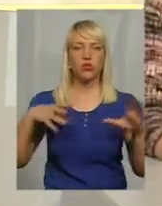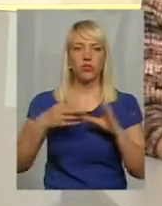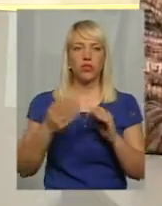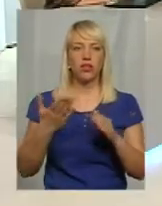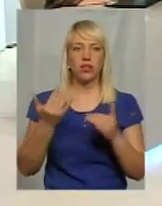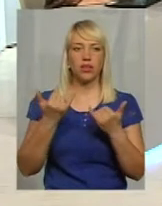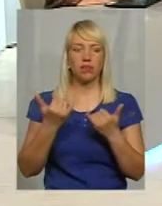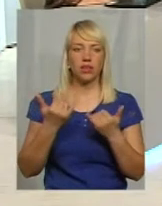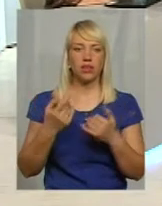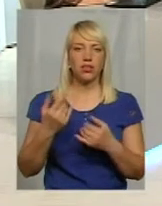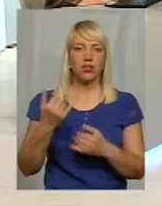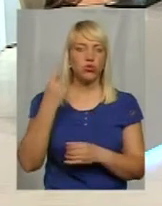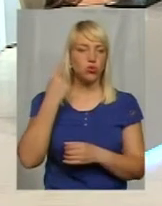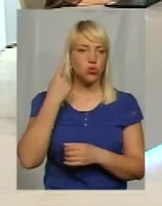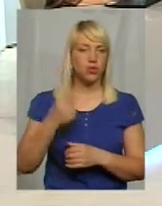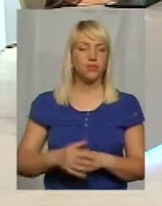чули?